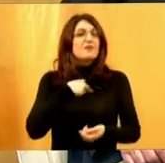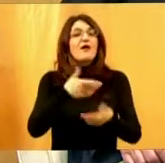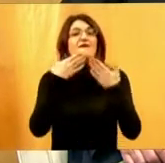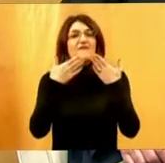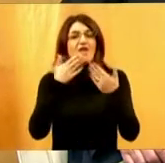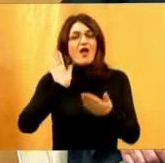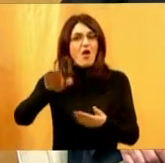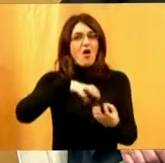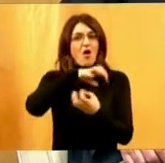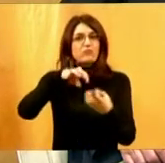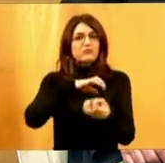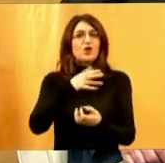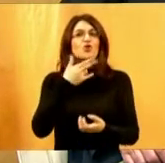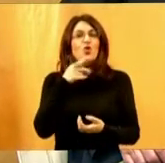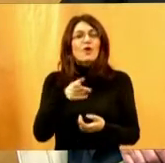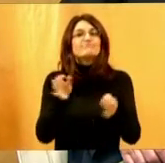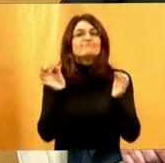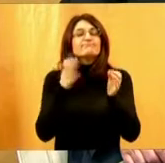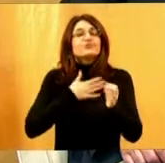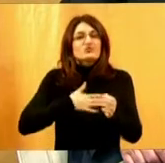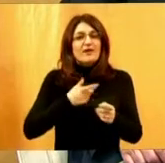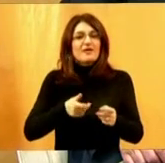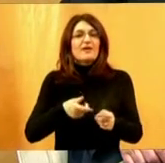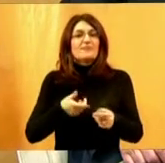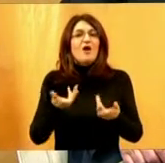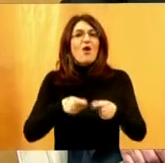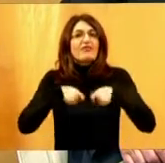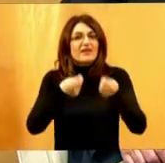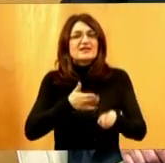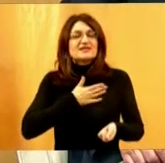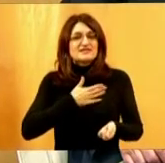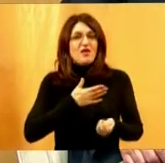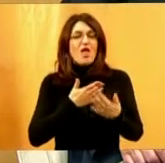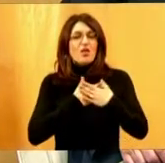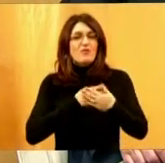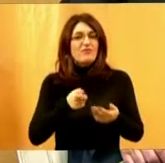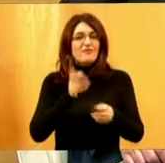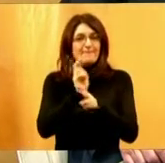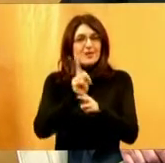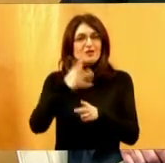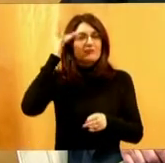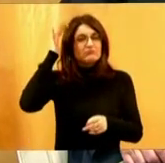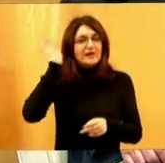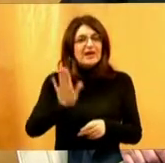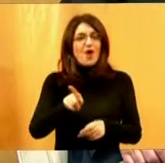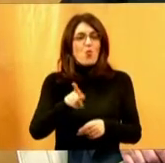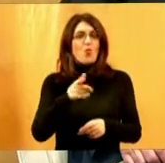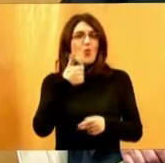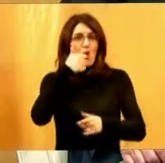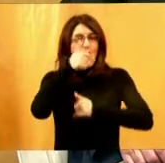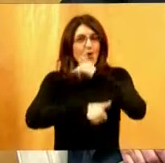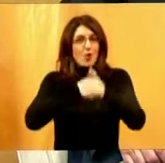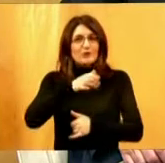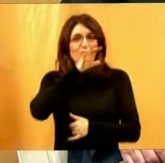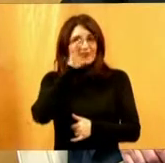obiteljima koje su spremne pružiti tu svoju ljubav, pažnju i brigu u tih prvih godinu